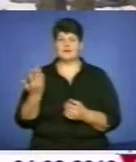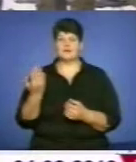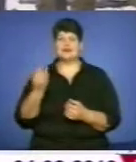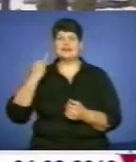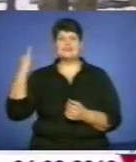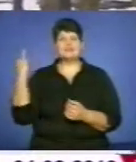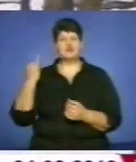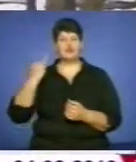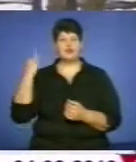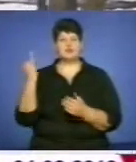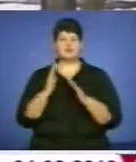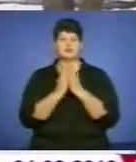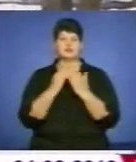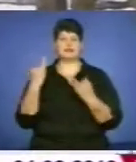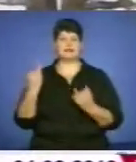Історичні теж.